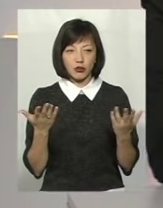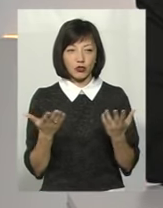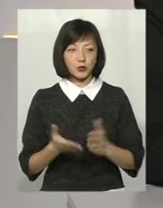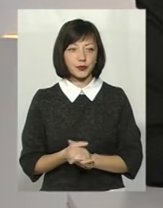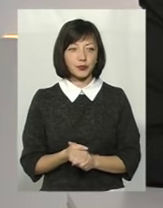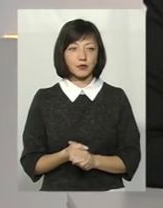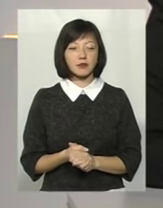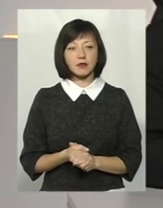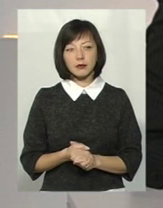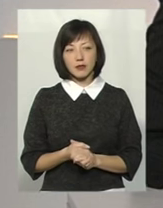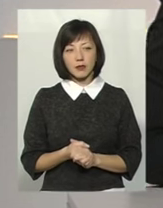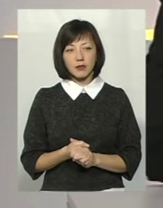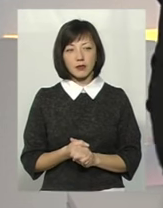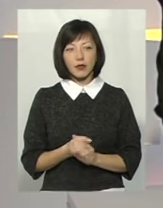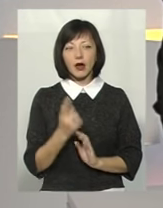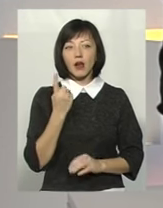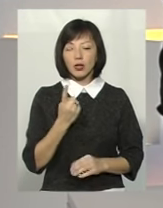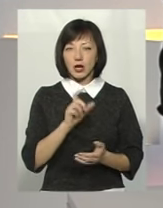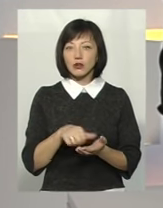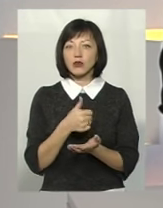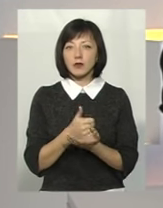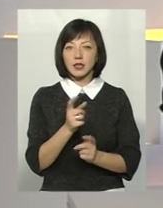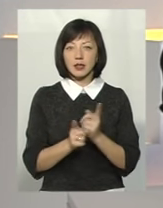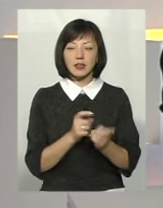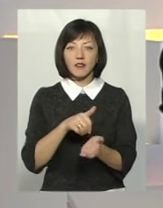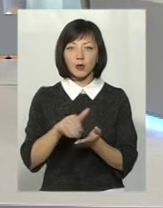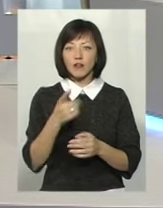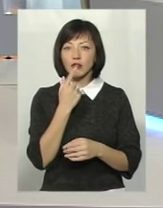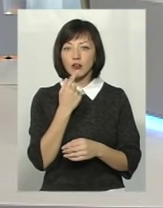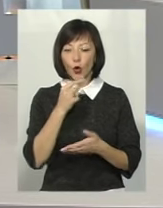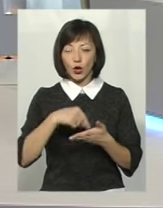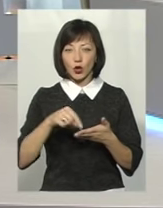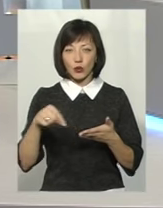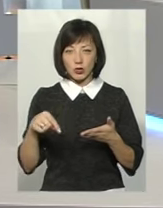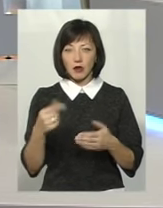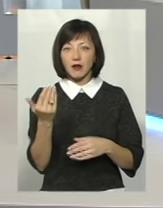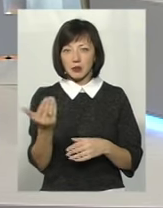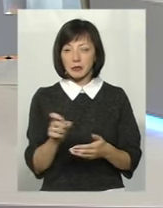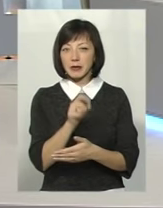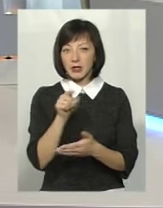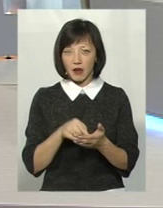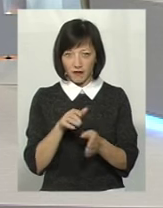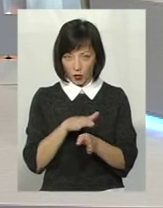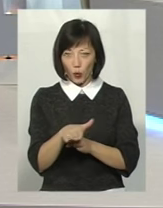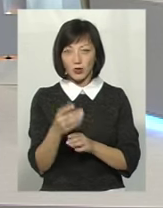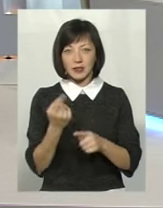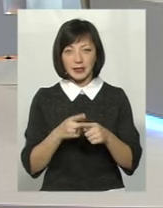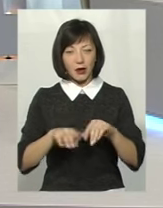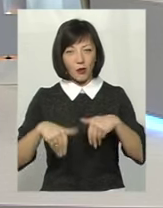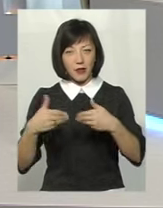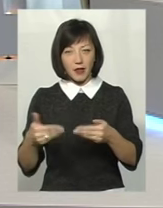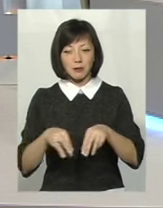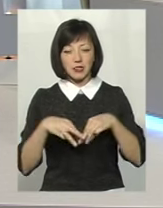Одна з таких основних змін – це відмова від червоної ручки. От питання до педагогів. Чи ви дотримуєтесь цієї рекомендації